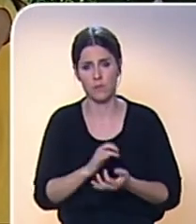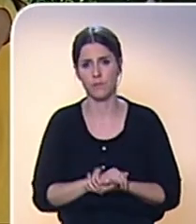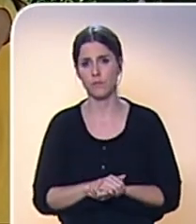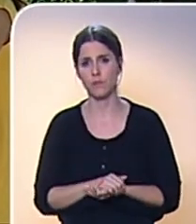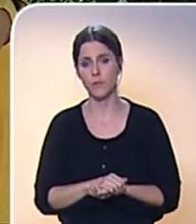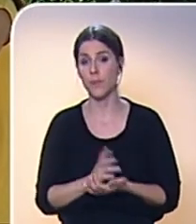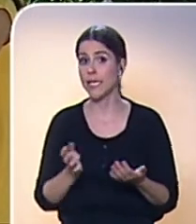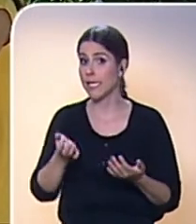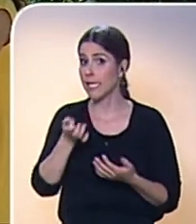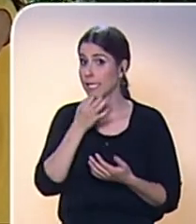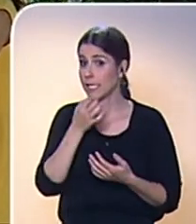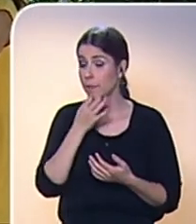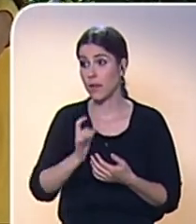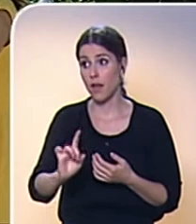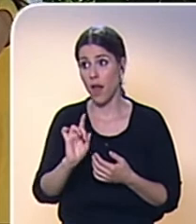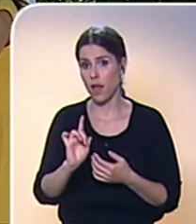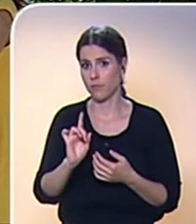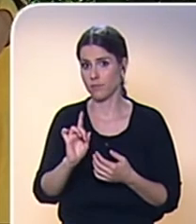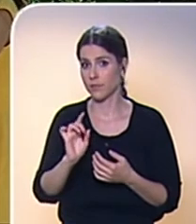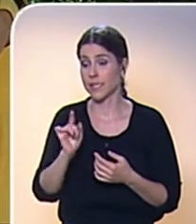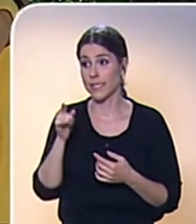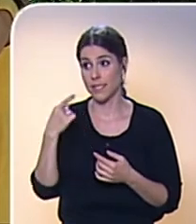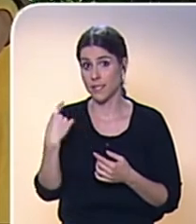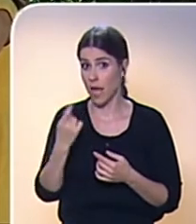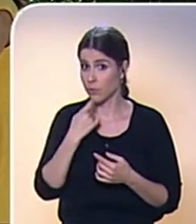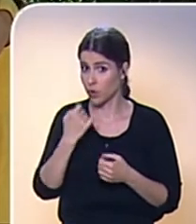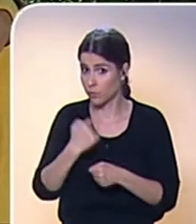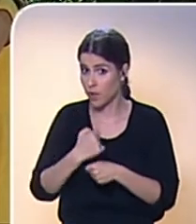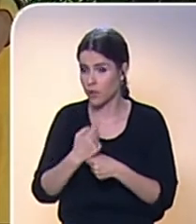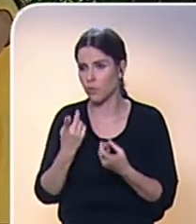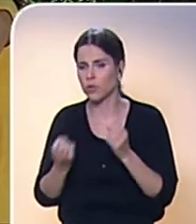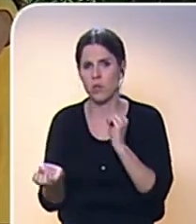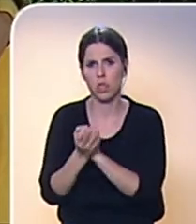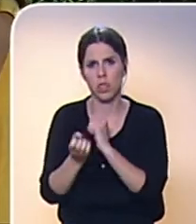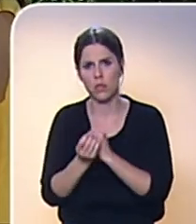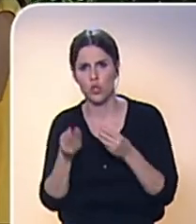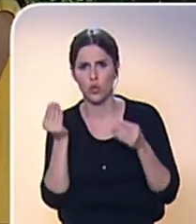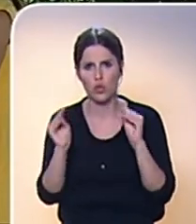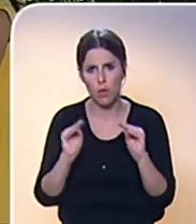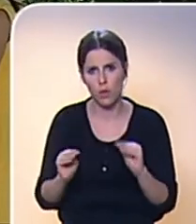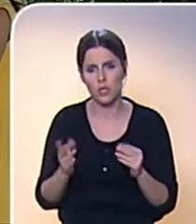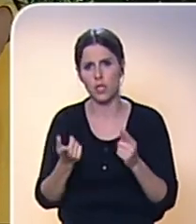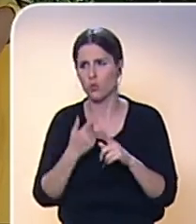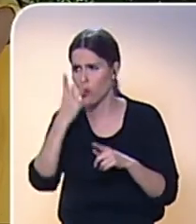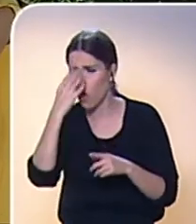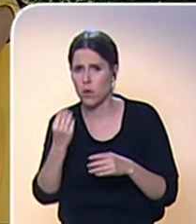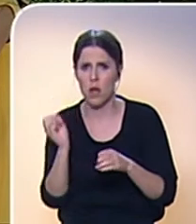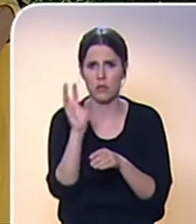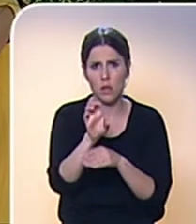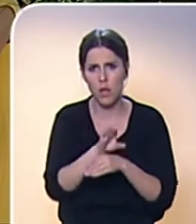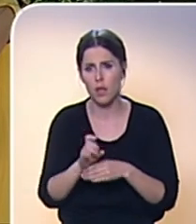Pokud si, samozřejmě potom si na tom ještě můžete dál tu fotokního vyšperkovat, můžete si nám dávat, přidávat nějaké obrázky,